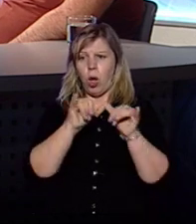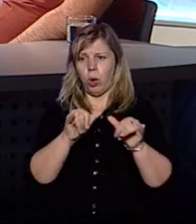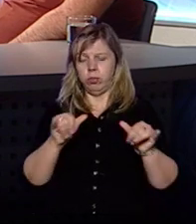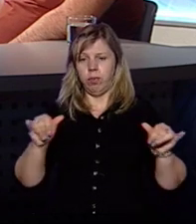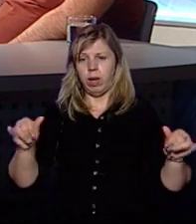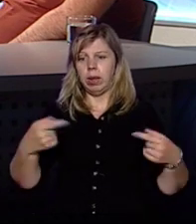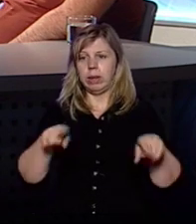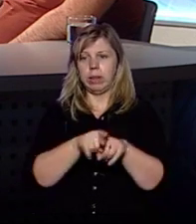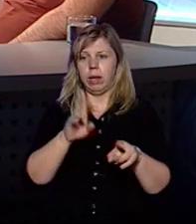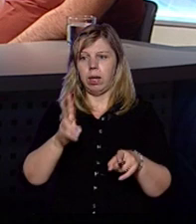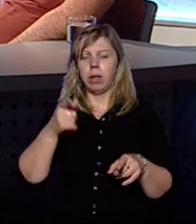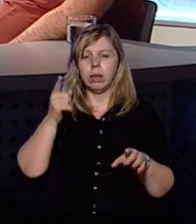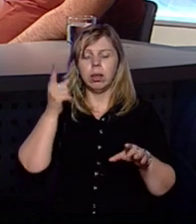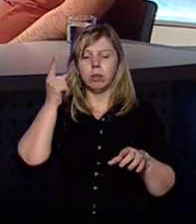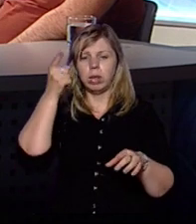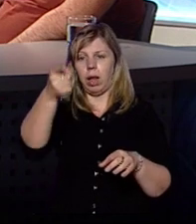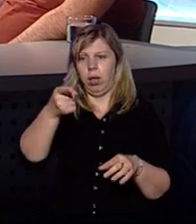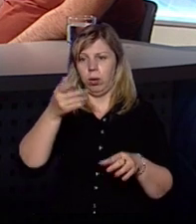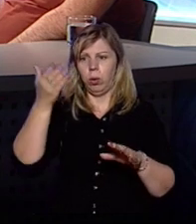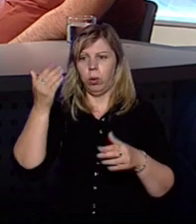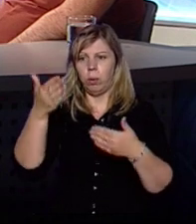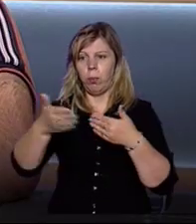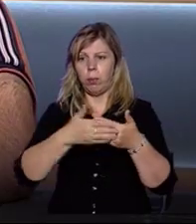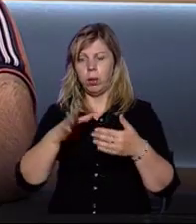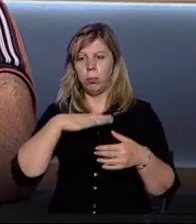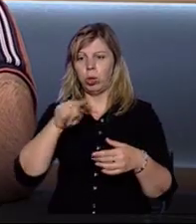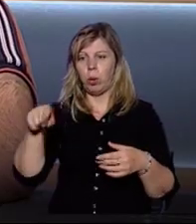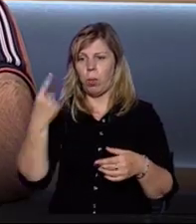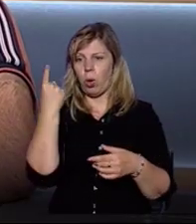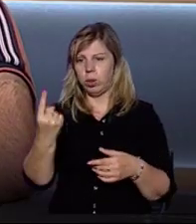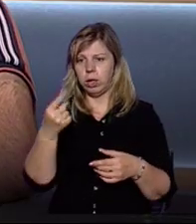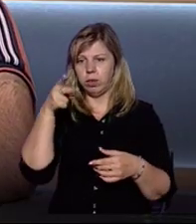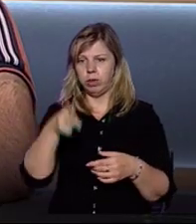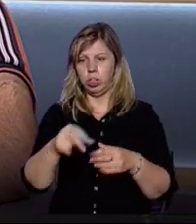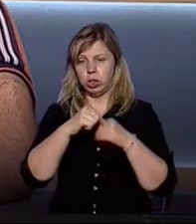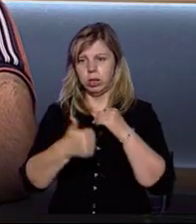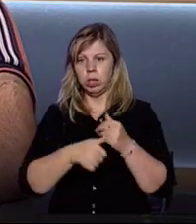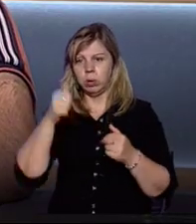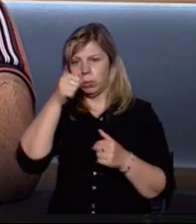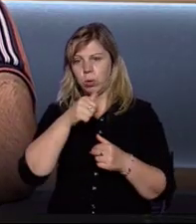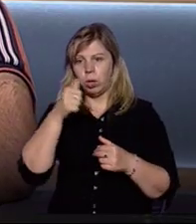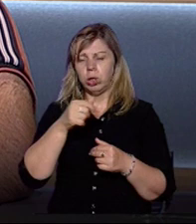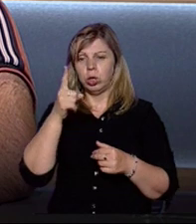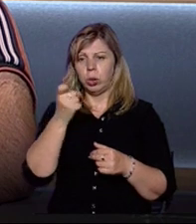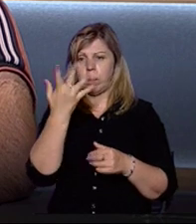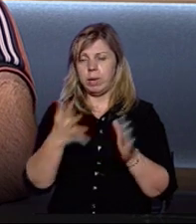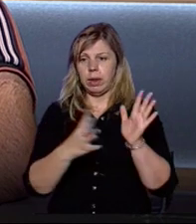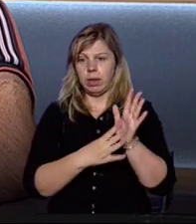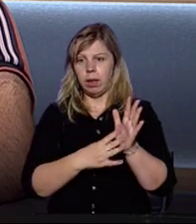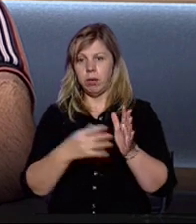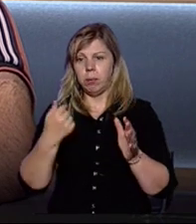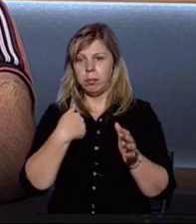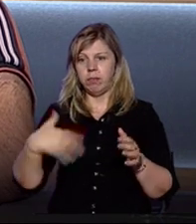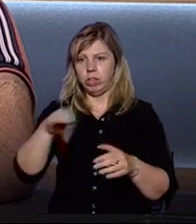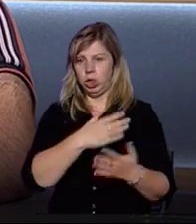так, як ОТГ далеко вже попереду, особливо ті, які були номер один у 2016 році, 159. Ми